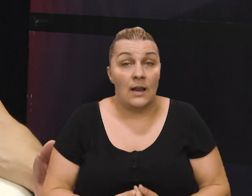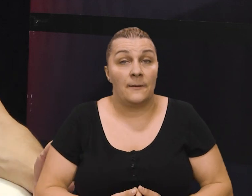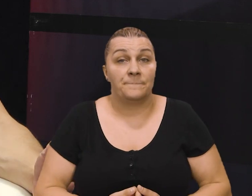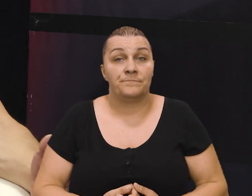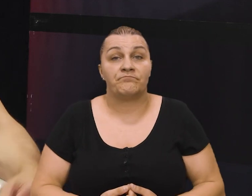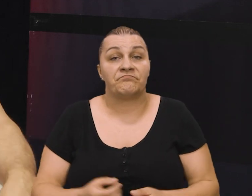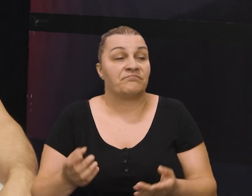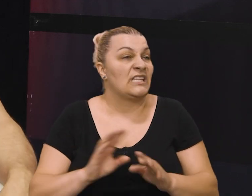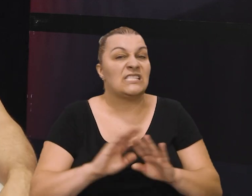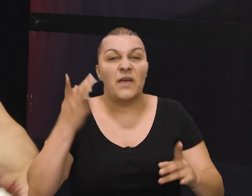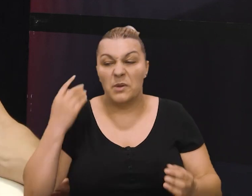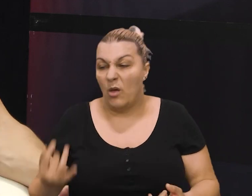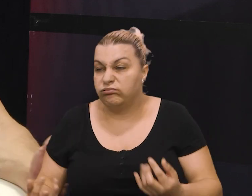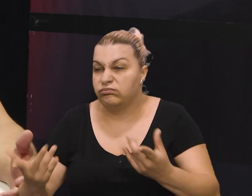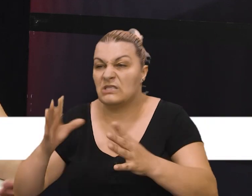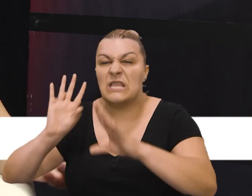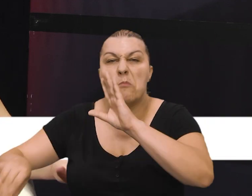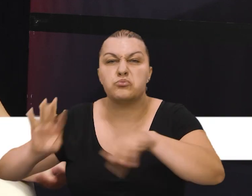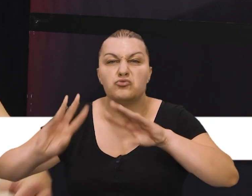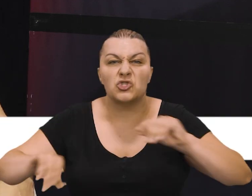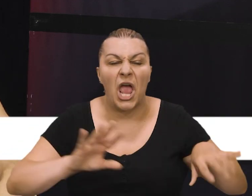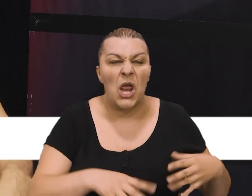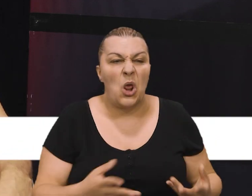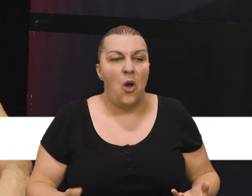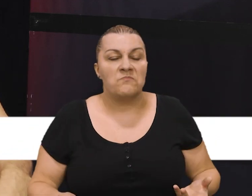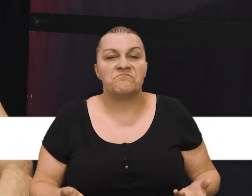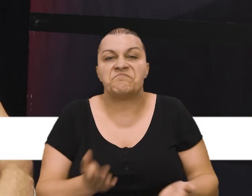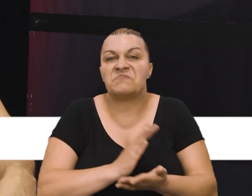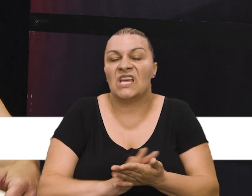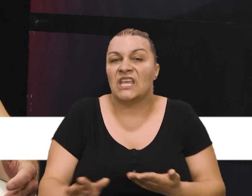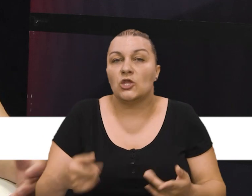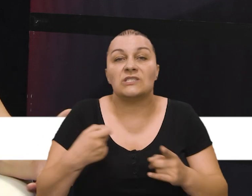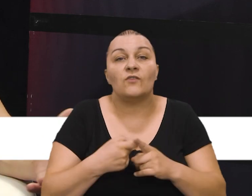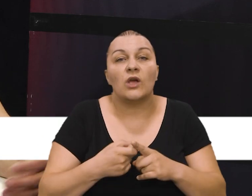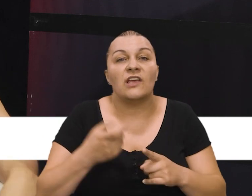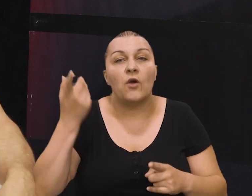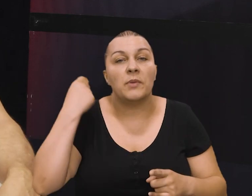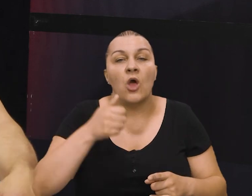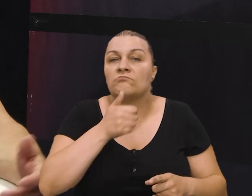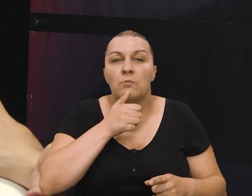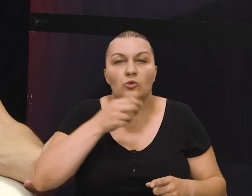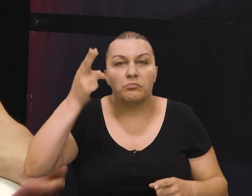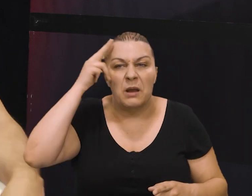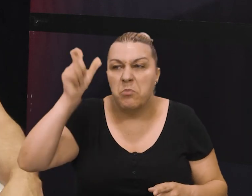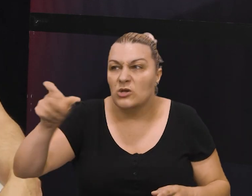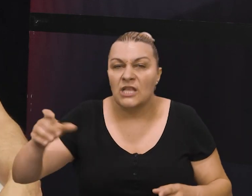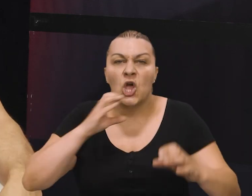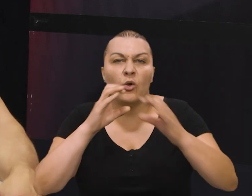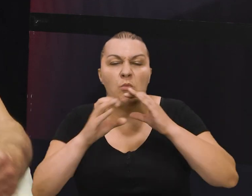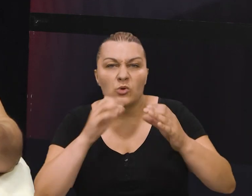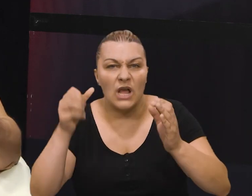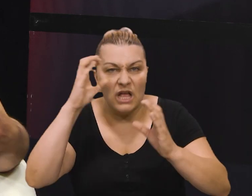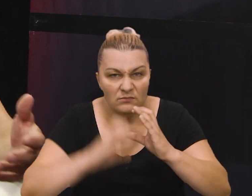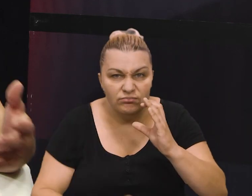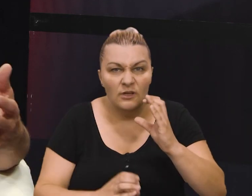Pa ništa to je sve je izraslo sve je bilo zapušteno jednostavno Kijeva je bilo neprepoznatljivo u smislu